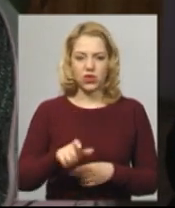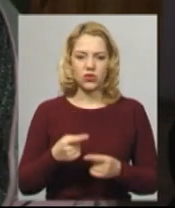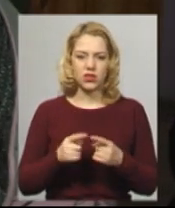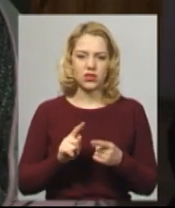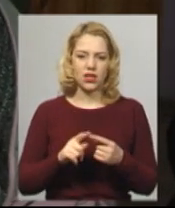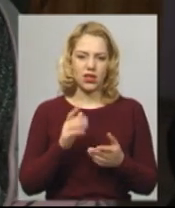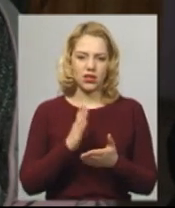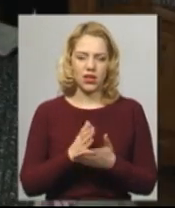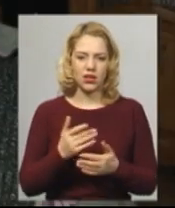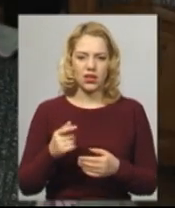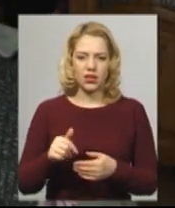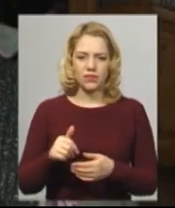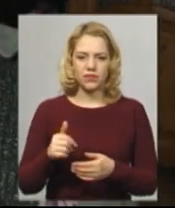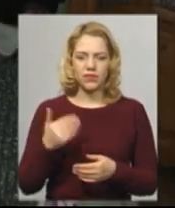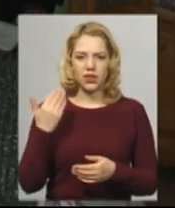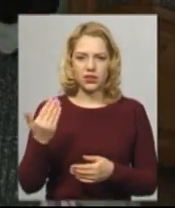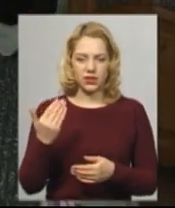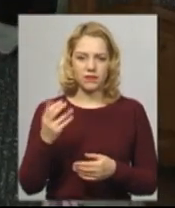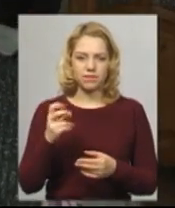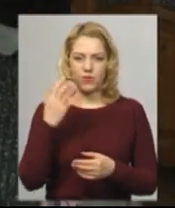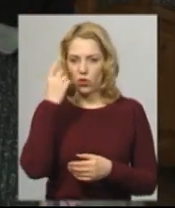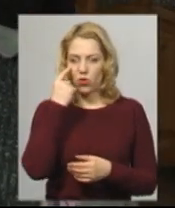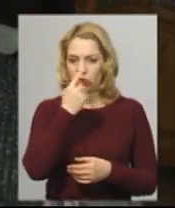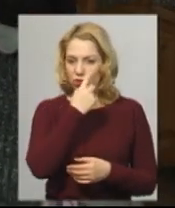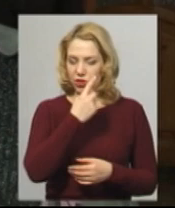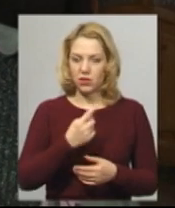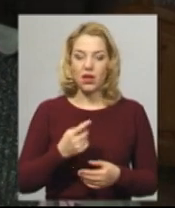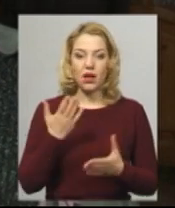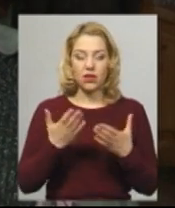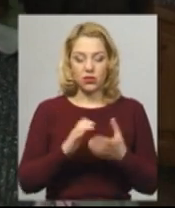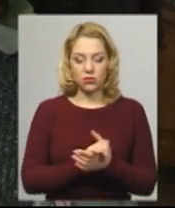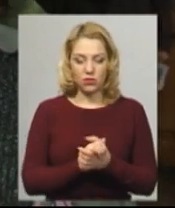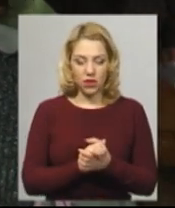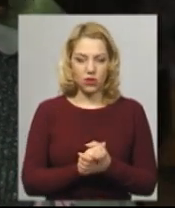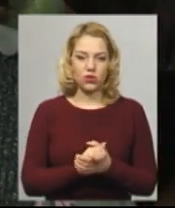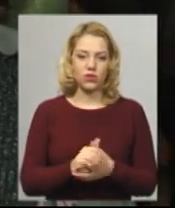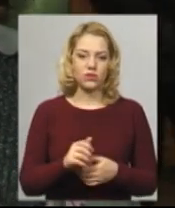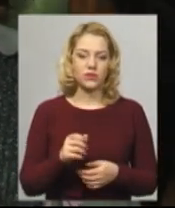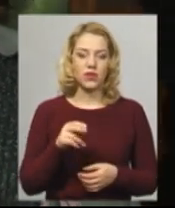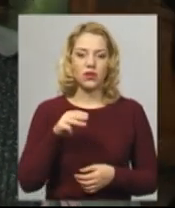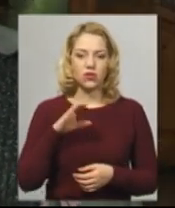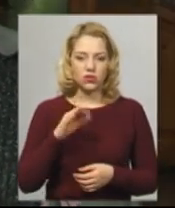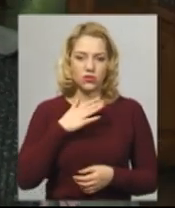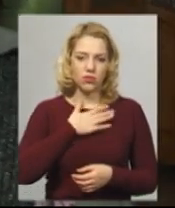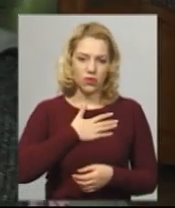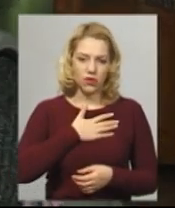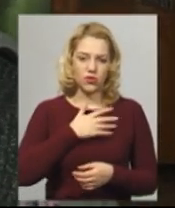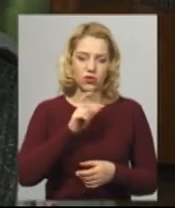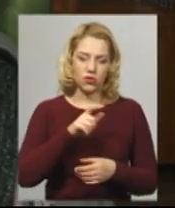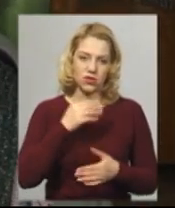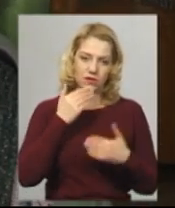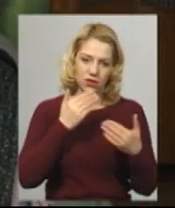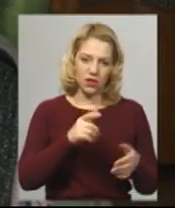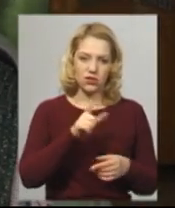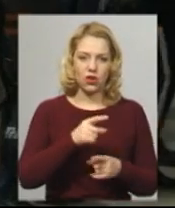є в цей момент її очіма. Якщо отак от мирно, дружно і, що називається, з любов'ю ти до людей звертаєшся,